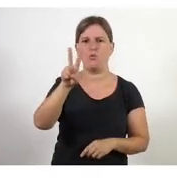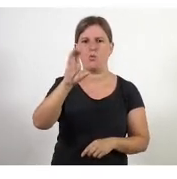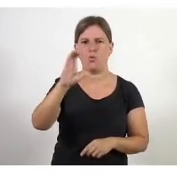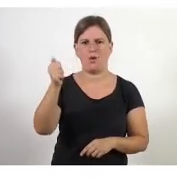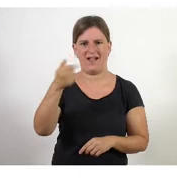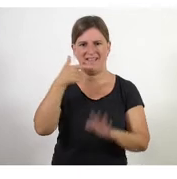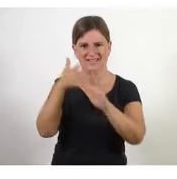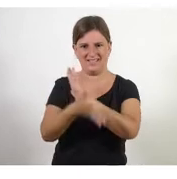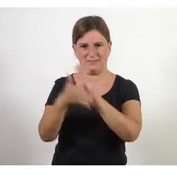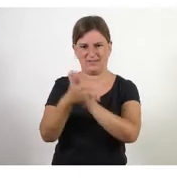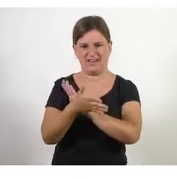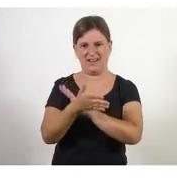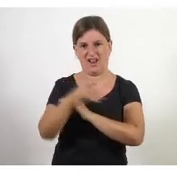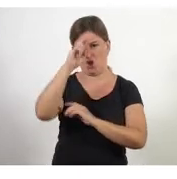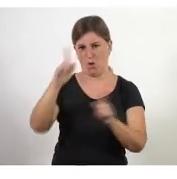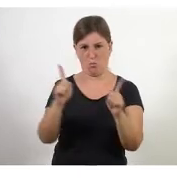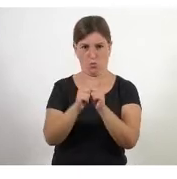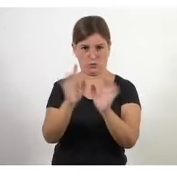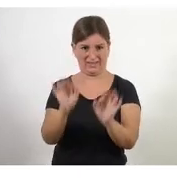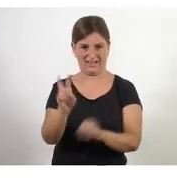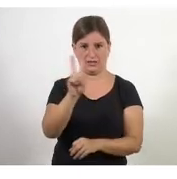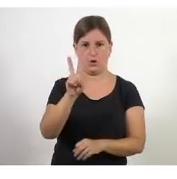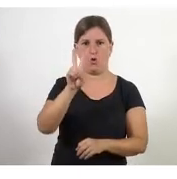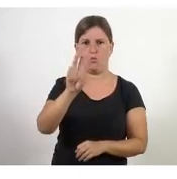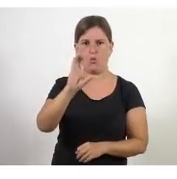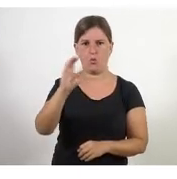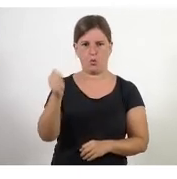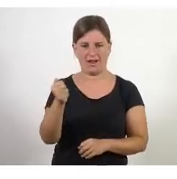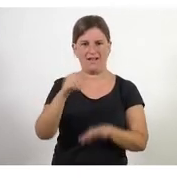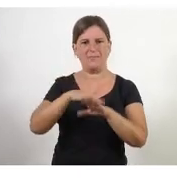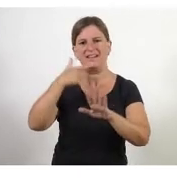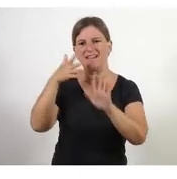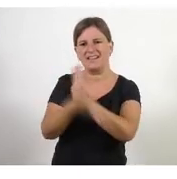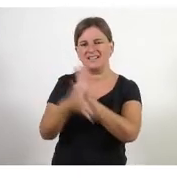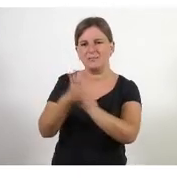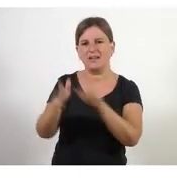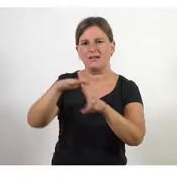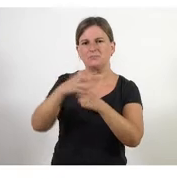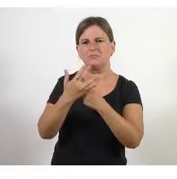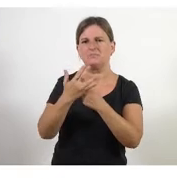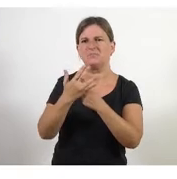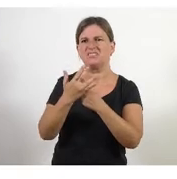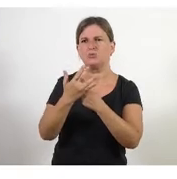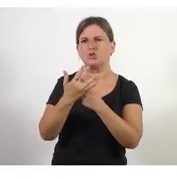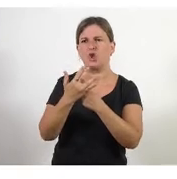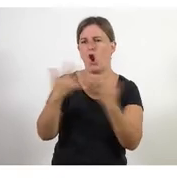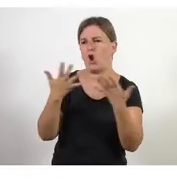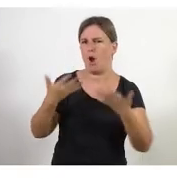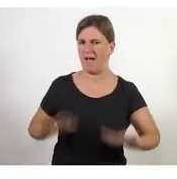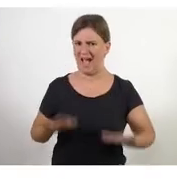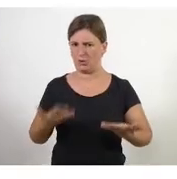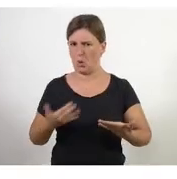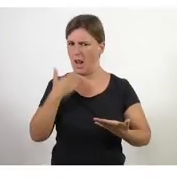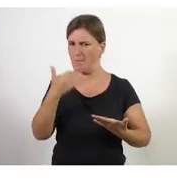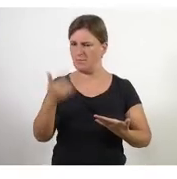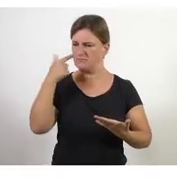quatre vegades, són unes cicles, i donar-vos una eina que us ajudi a situar-vos, a saber on esteu ara